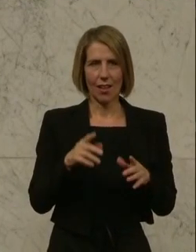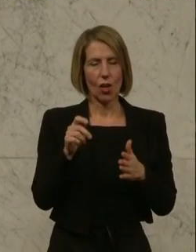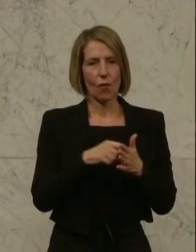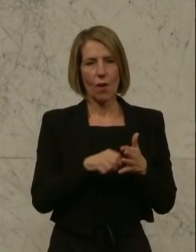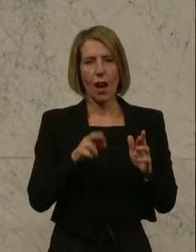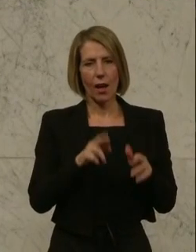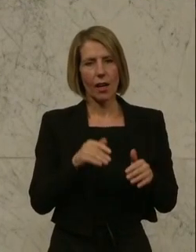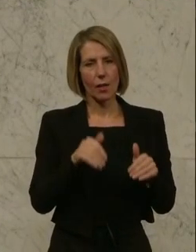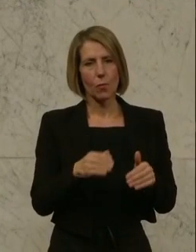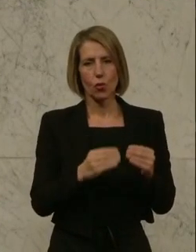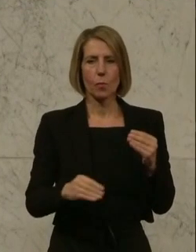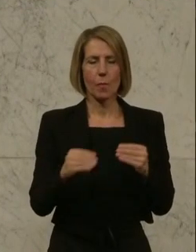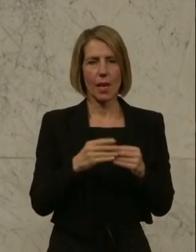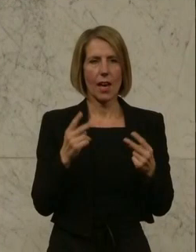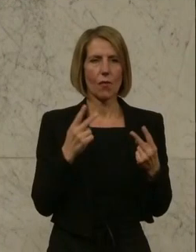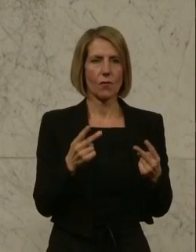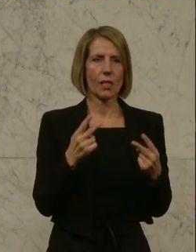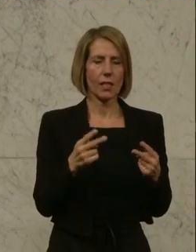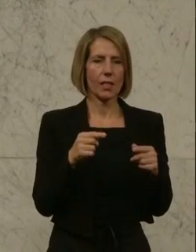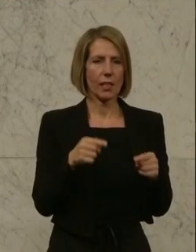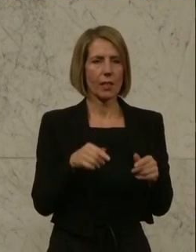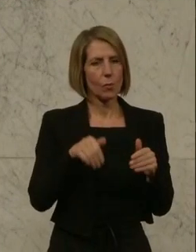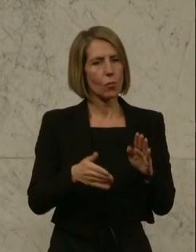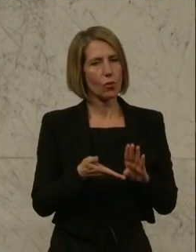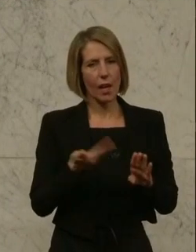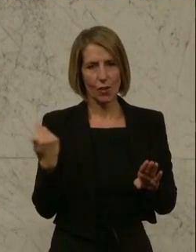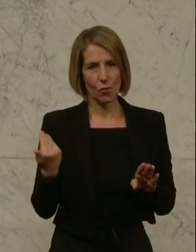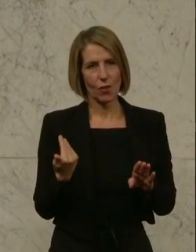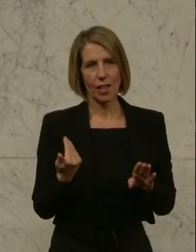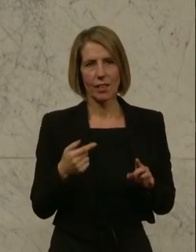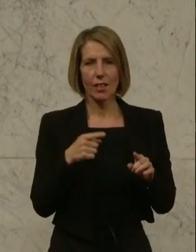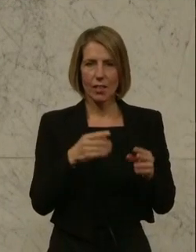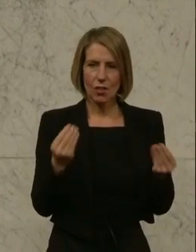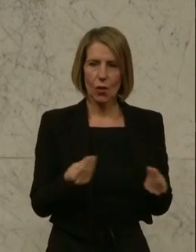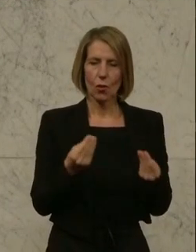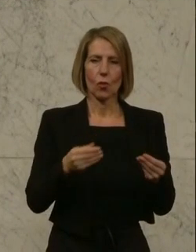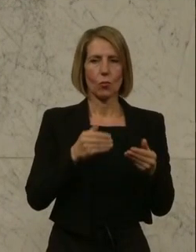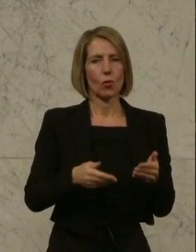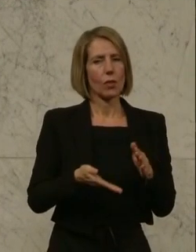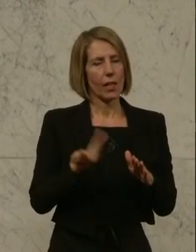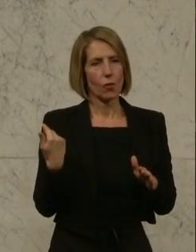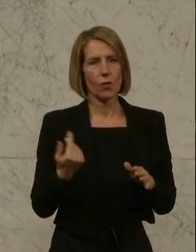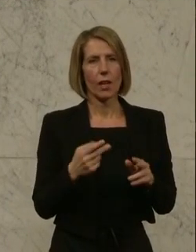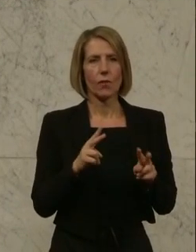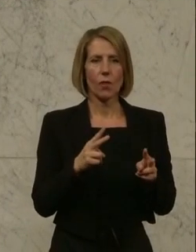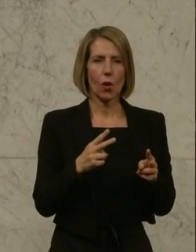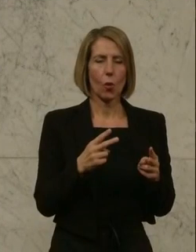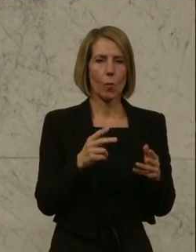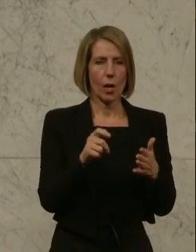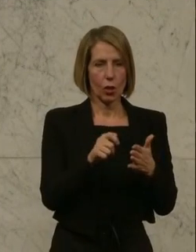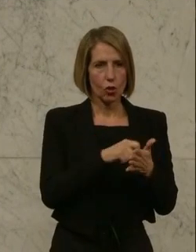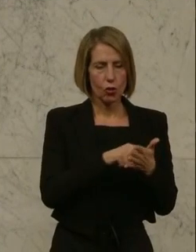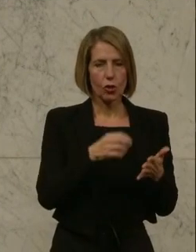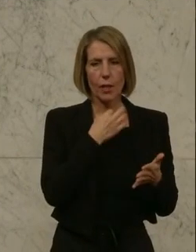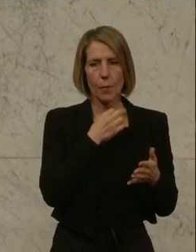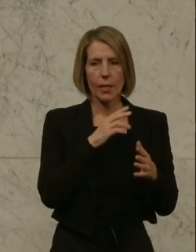muss wichtiger sein. Und wir haben da ja gesagt, das muss entfernt werden. Diese Nichtigkeitsgrund muss entfernt werden. Weil es muss wichtiger sein, dass eine Stimme an sich einmal gezählt wird,